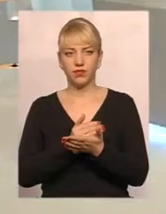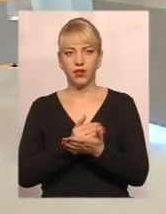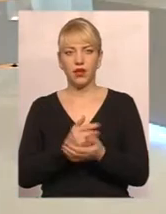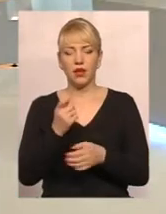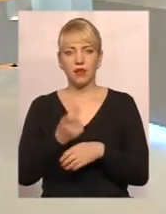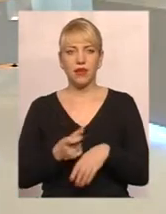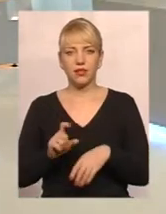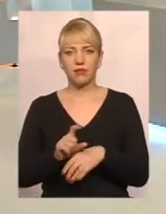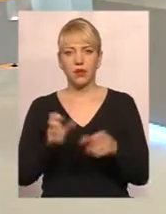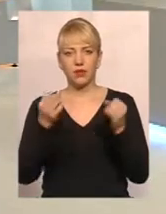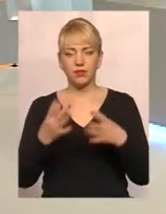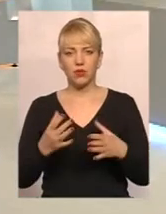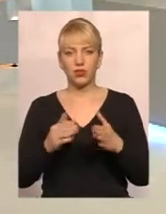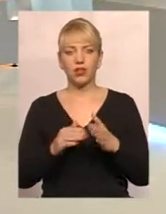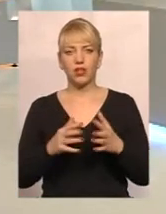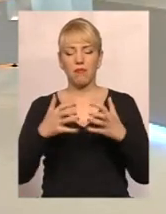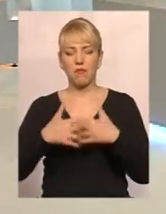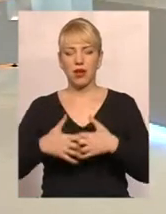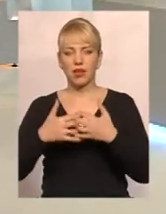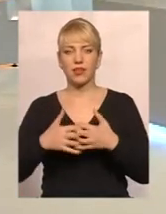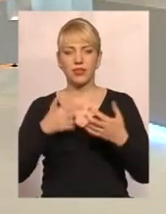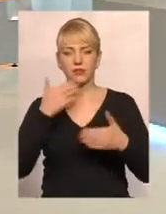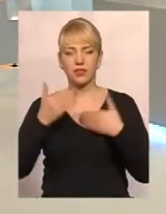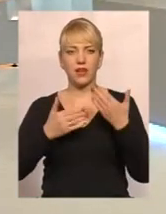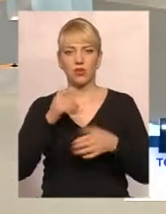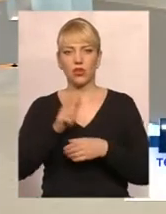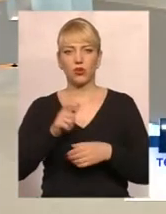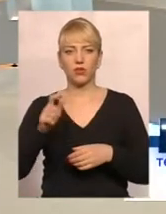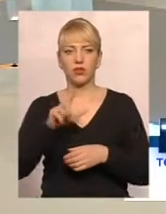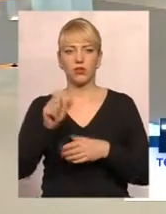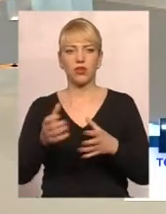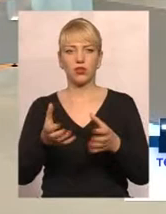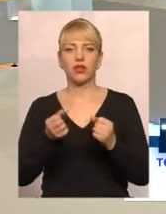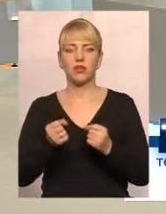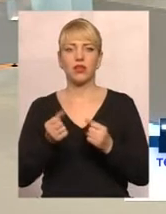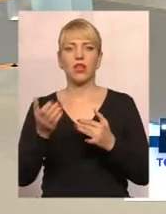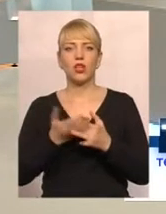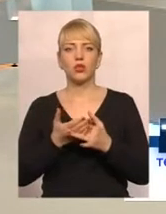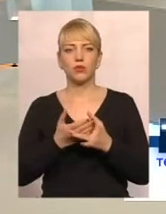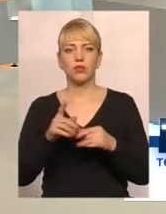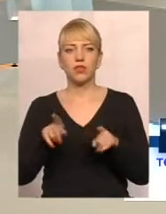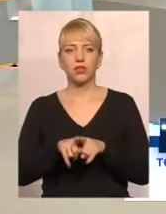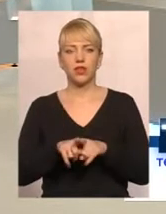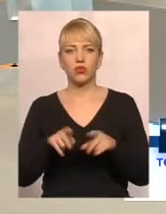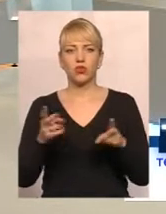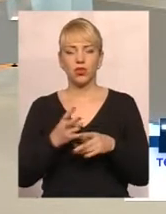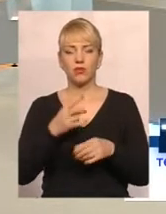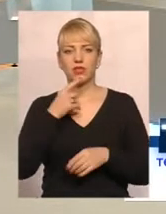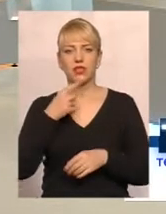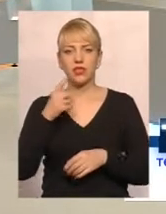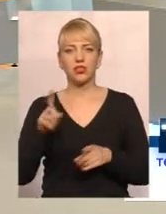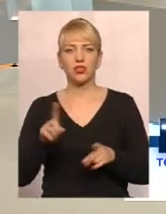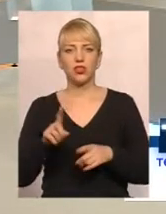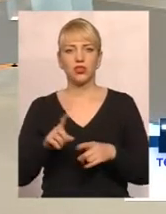максимально спрощений механізм звернення громадян за отриманням субсидії. Ну, і також слід зазначити, що